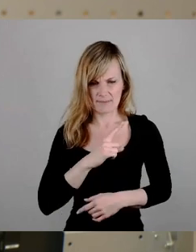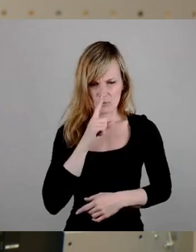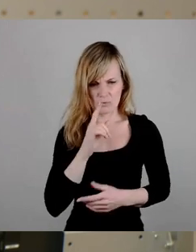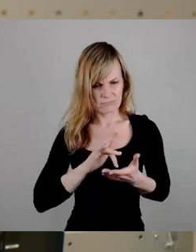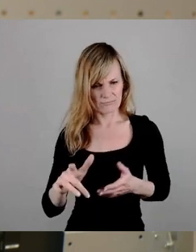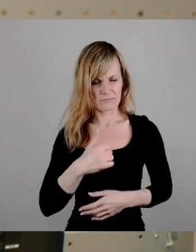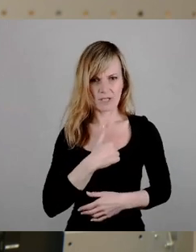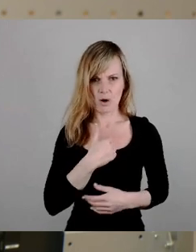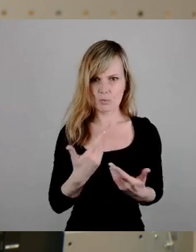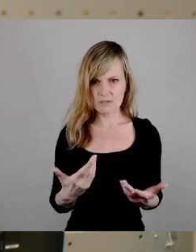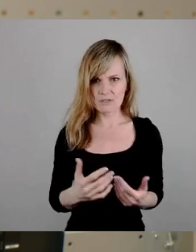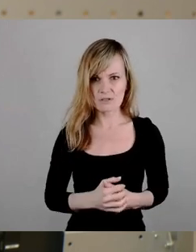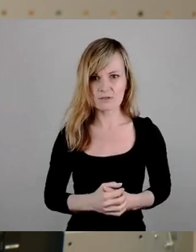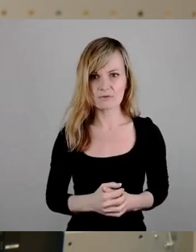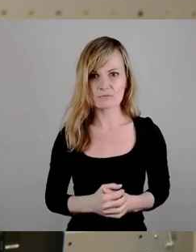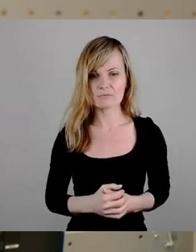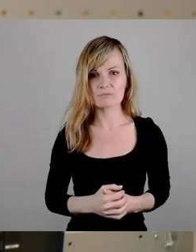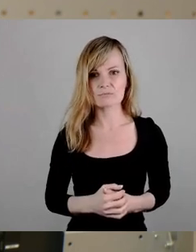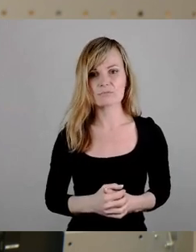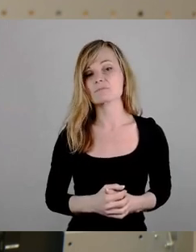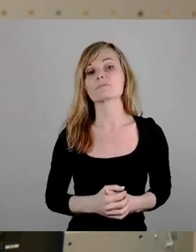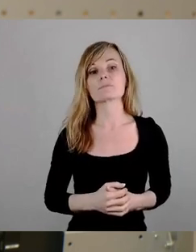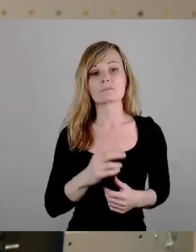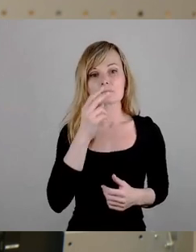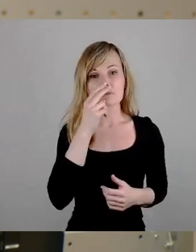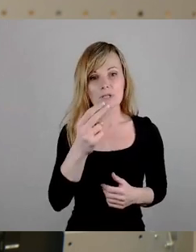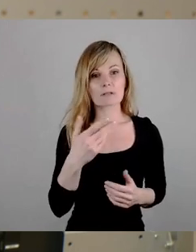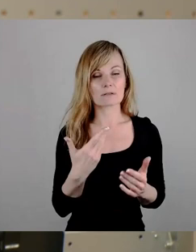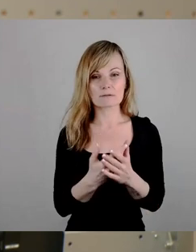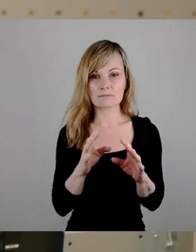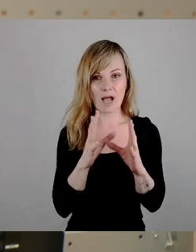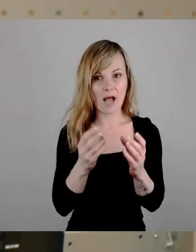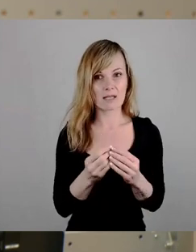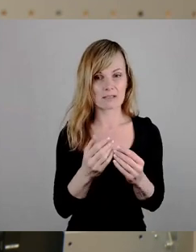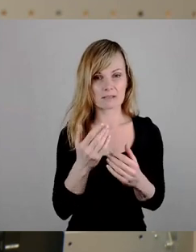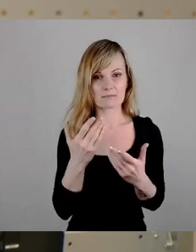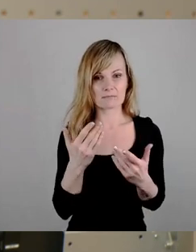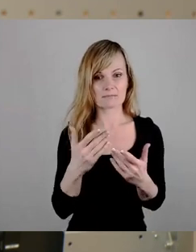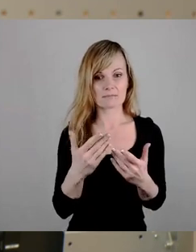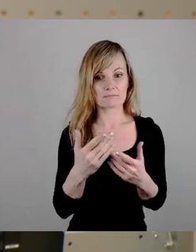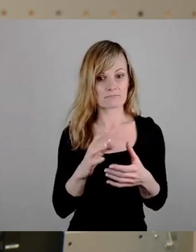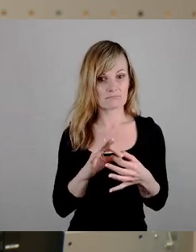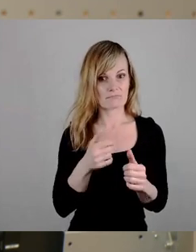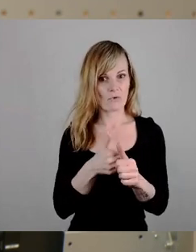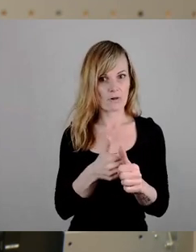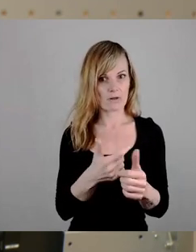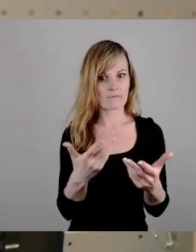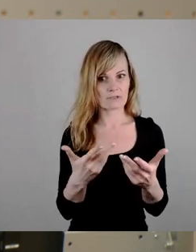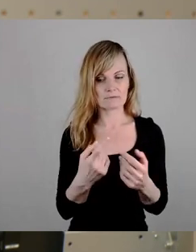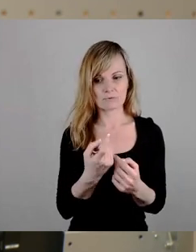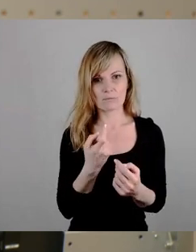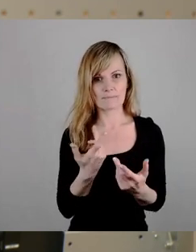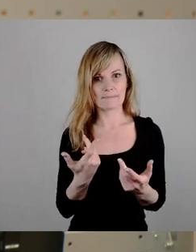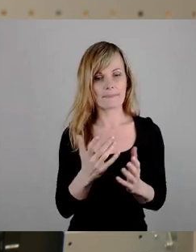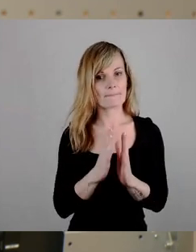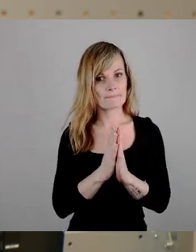Und wir werden dann sehen, welche Wellen diese ganze Sache schlägt. Und ich würde einfach nur bitten, die